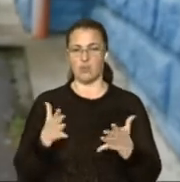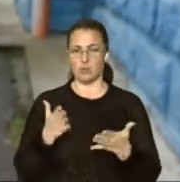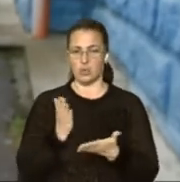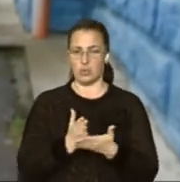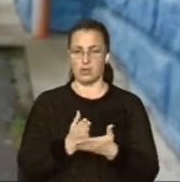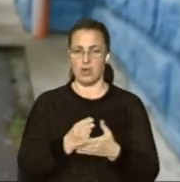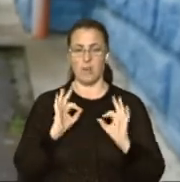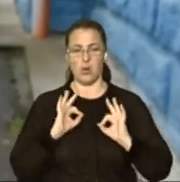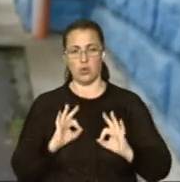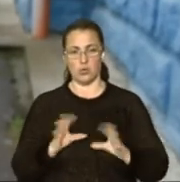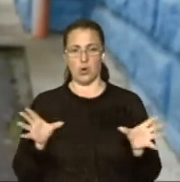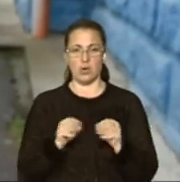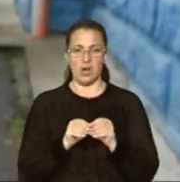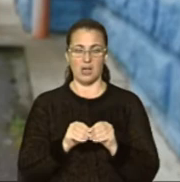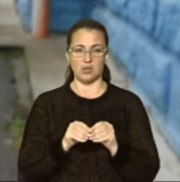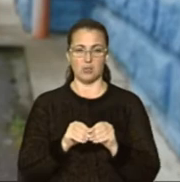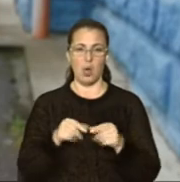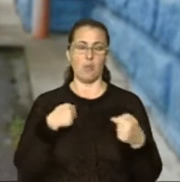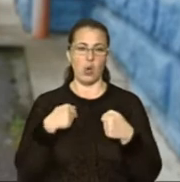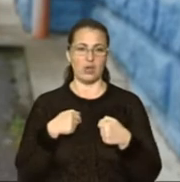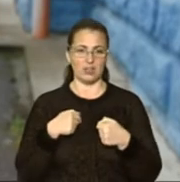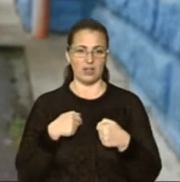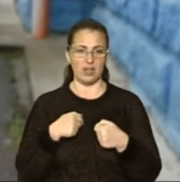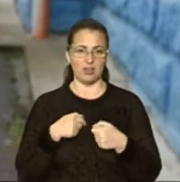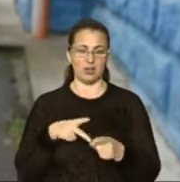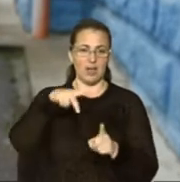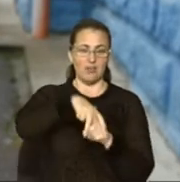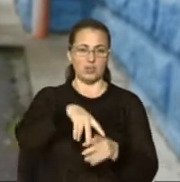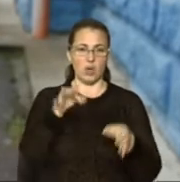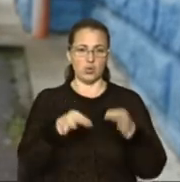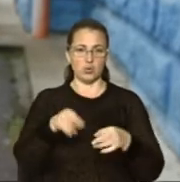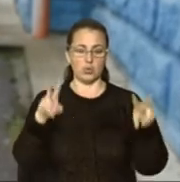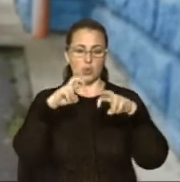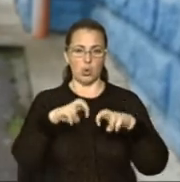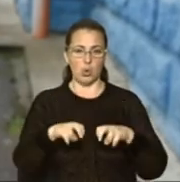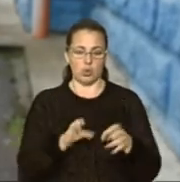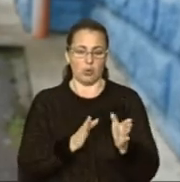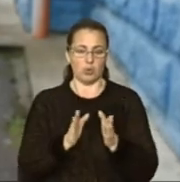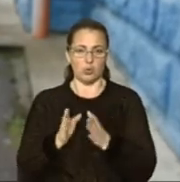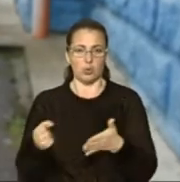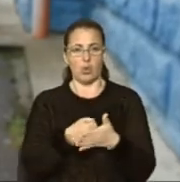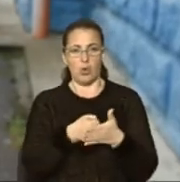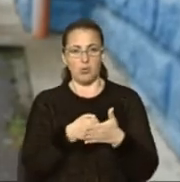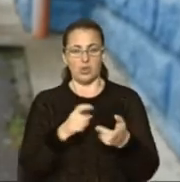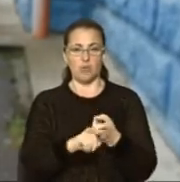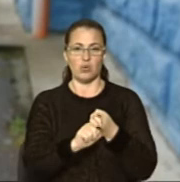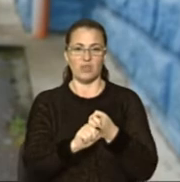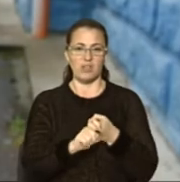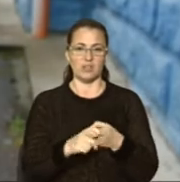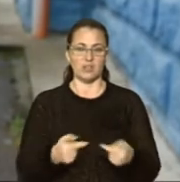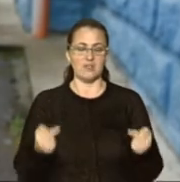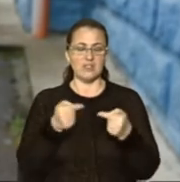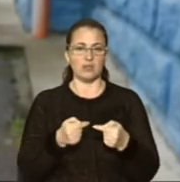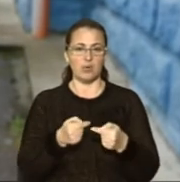прокурор разом з потерпілими завантажують суд розглядом процедурних клопотань, пов'язаних, встановлення